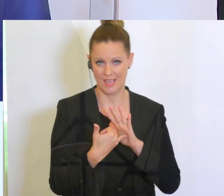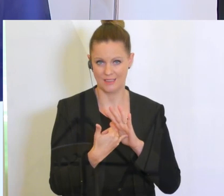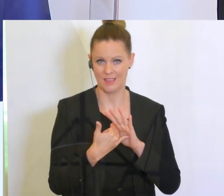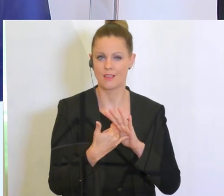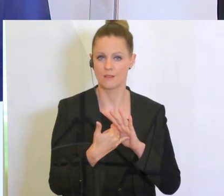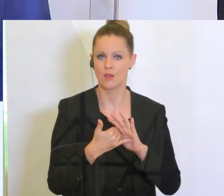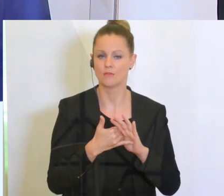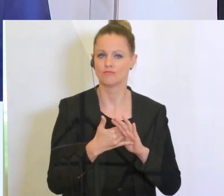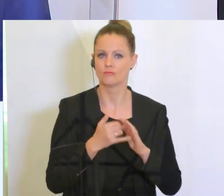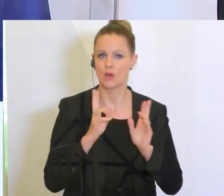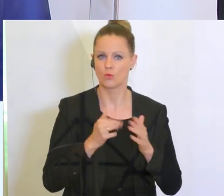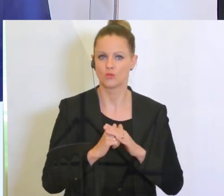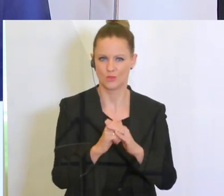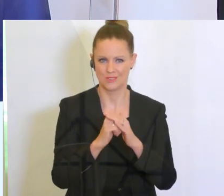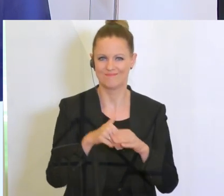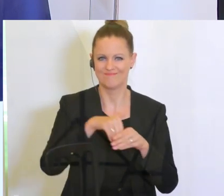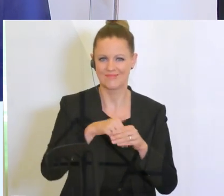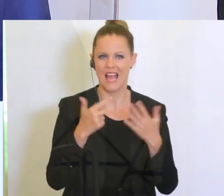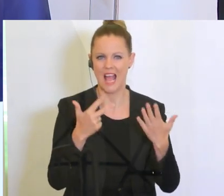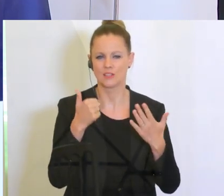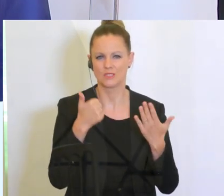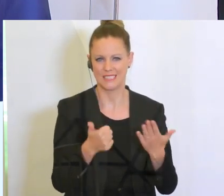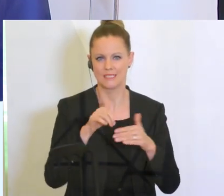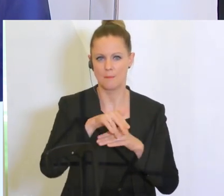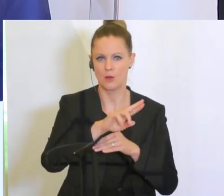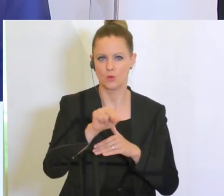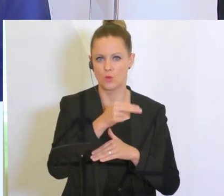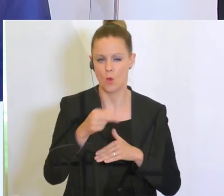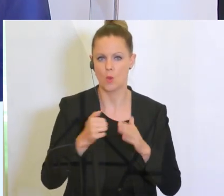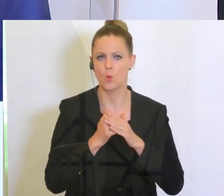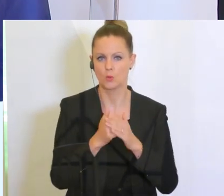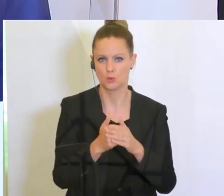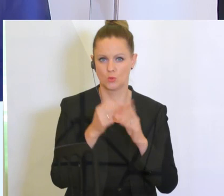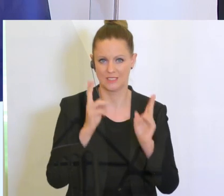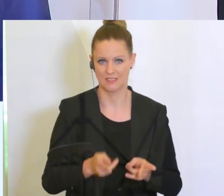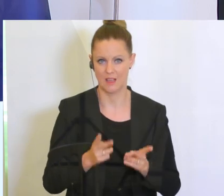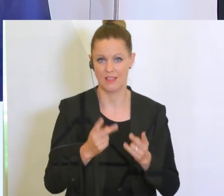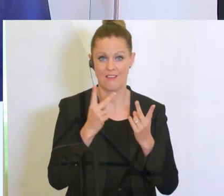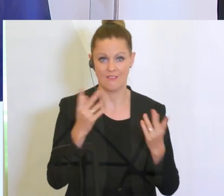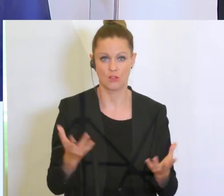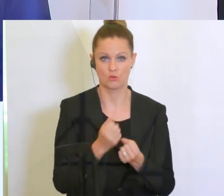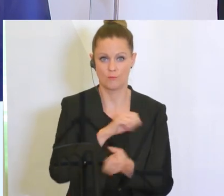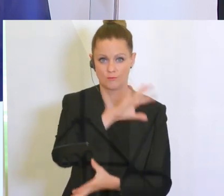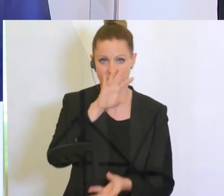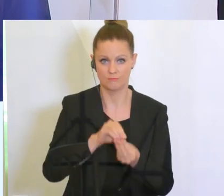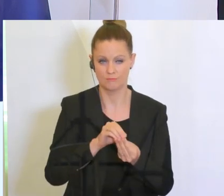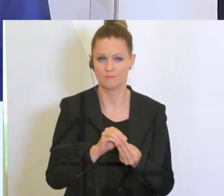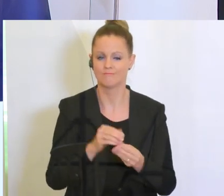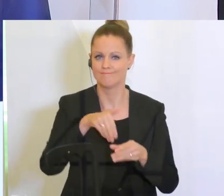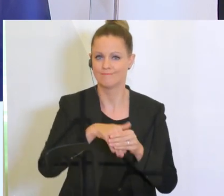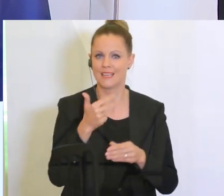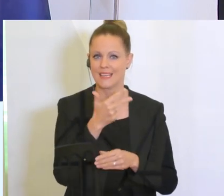Fördermitteln in der Höhe von 68 Millionen Euro unterstützen. Die Wertschöpfung in Summe betrug